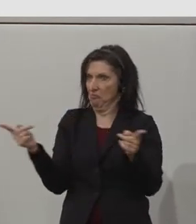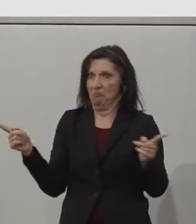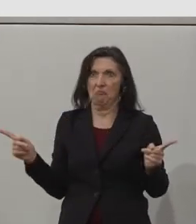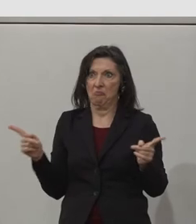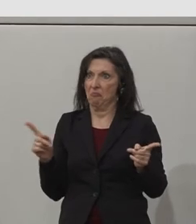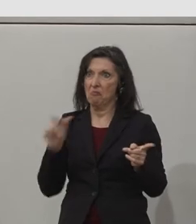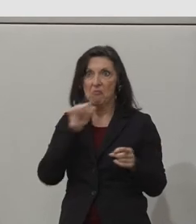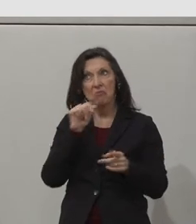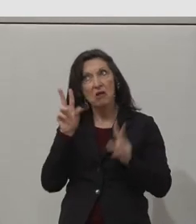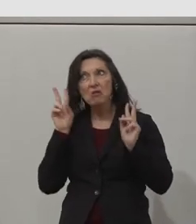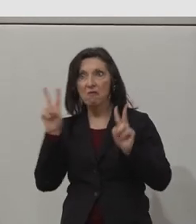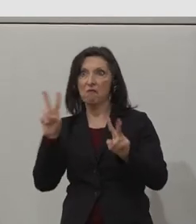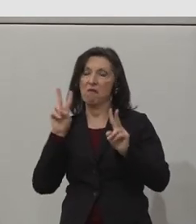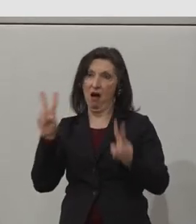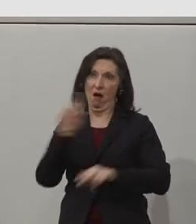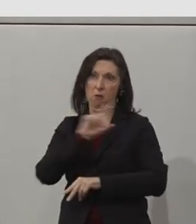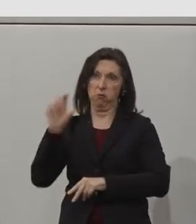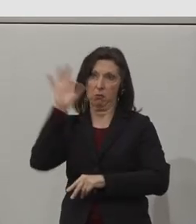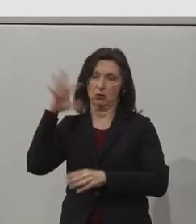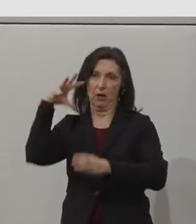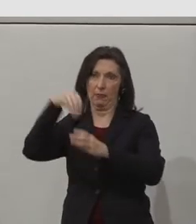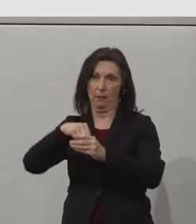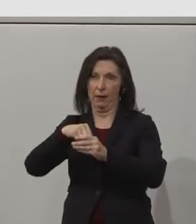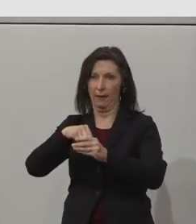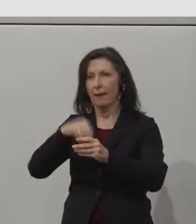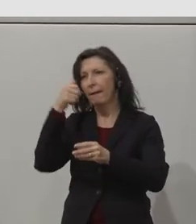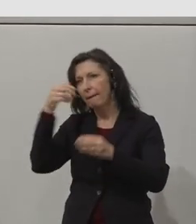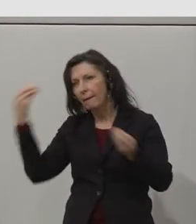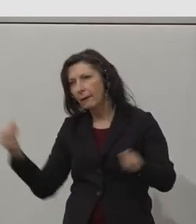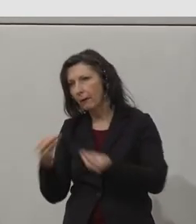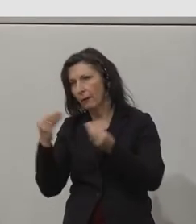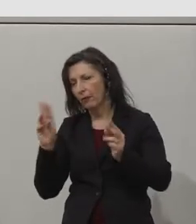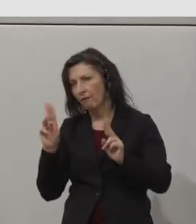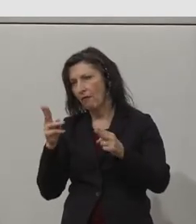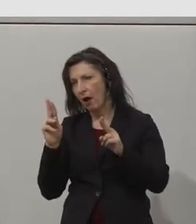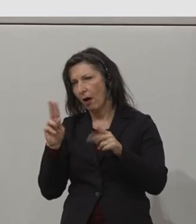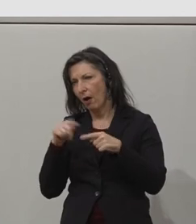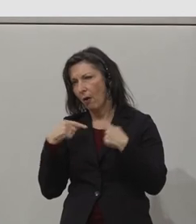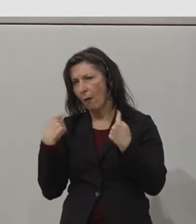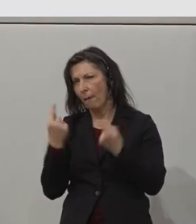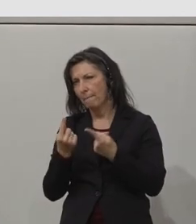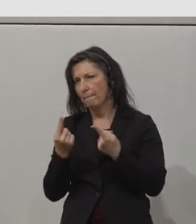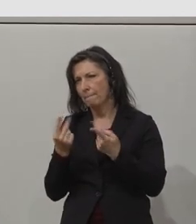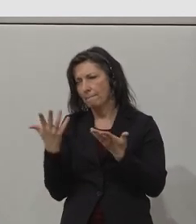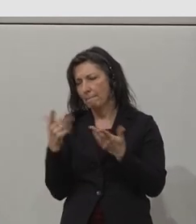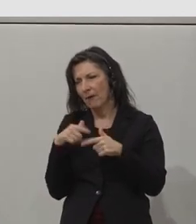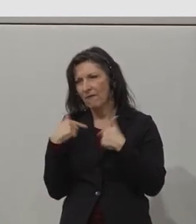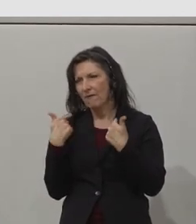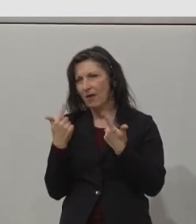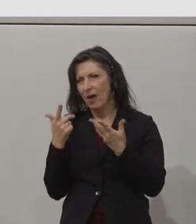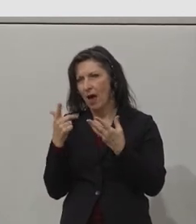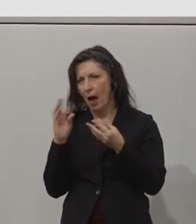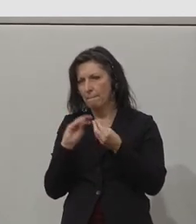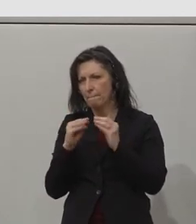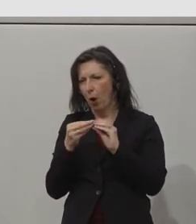One of the reasons we are so passionate about this problem is because it is truly global in nature,